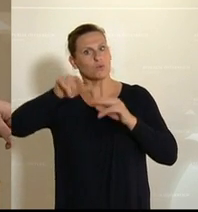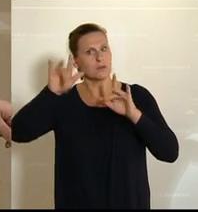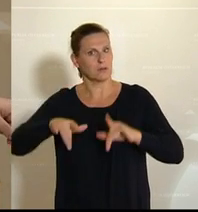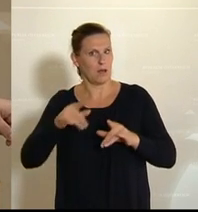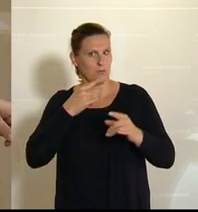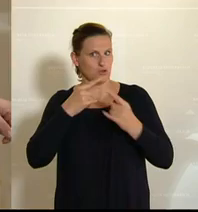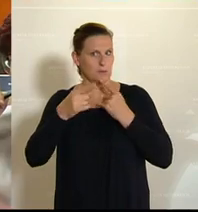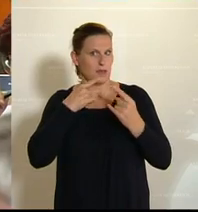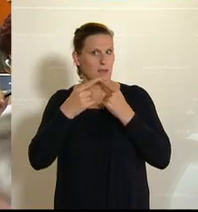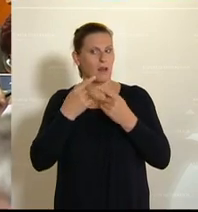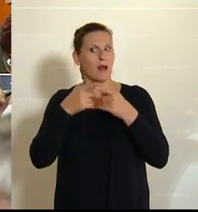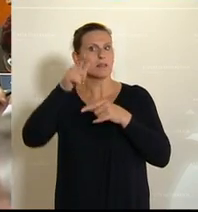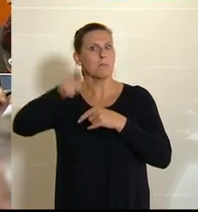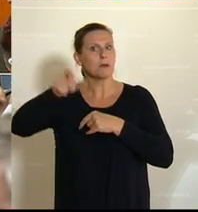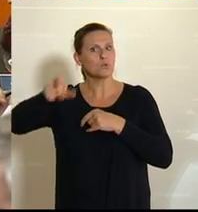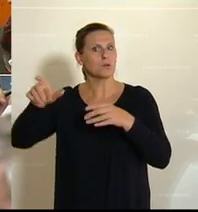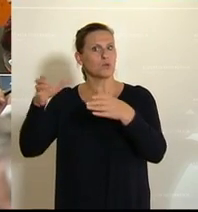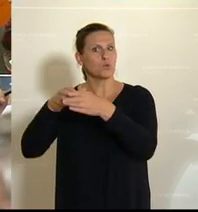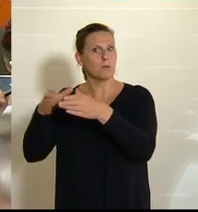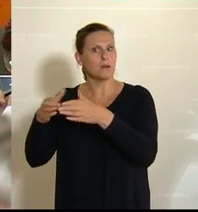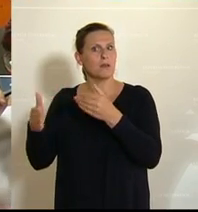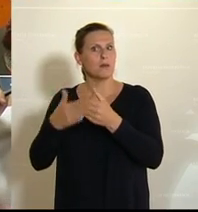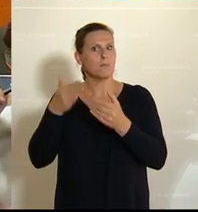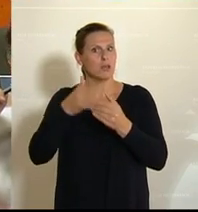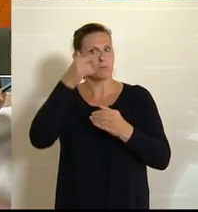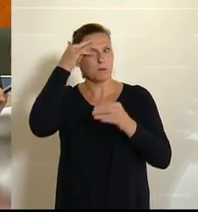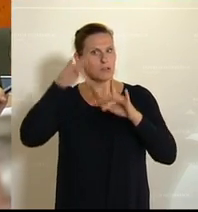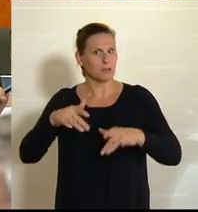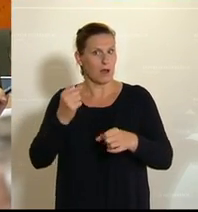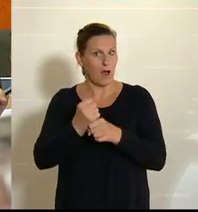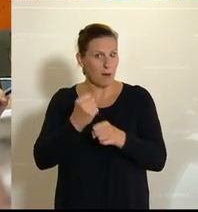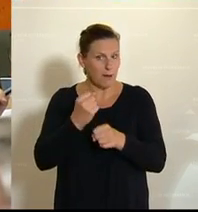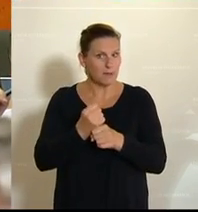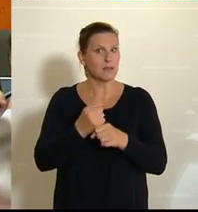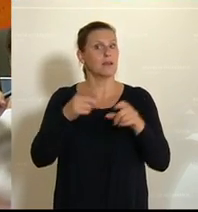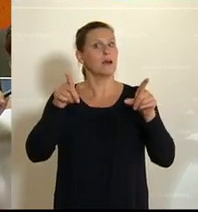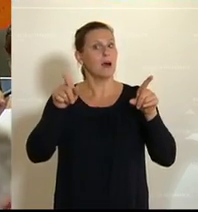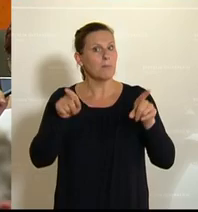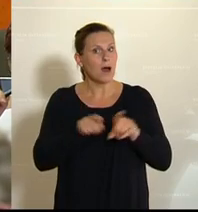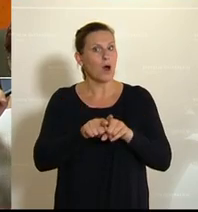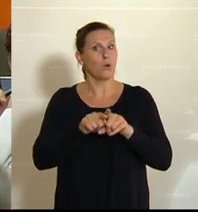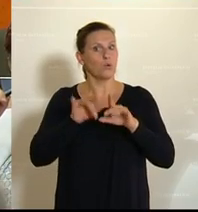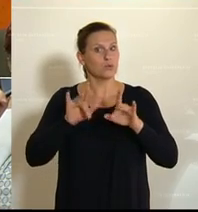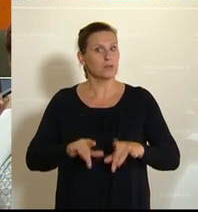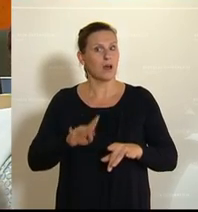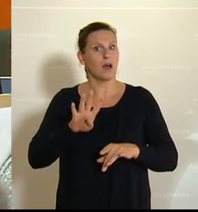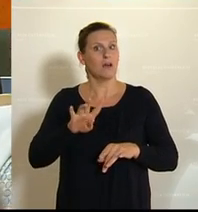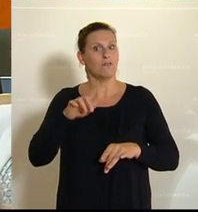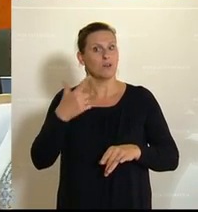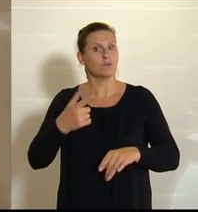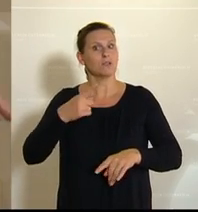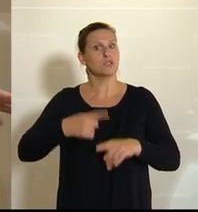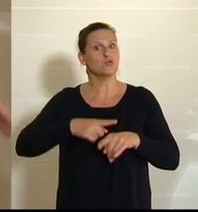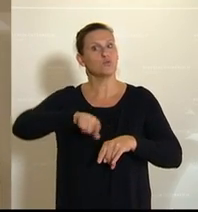sprechen, über andere Personengruppen, nämlich über die Menschen, die in der Pflege arbeiten, aber auch über die 24-Stunden-Betreuerinnen.